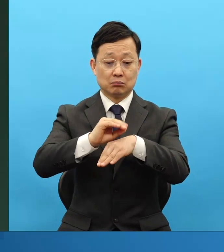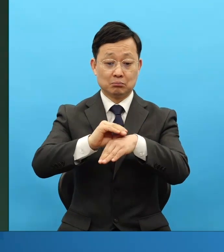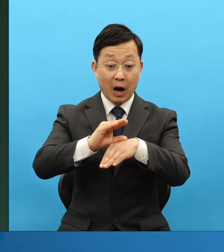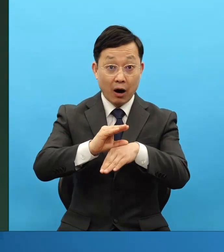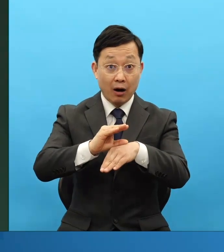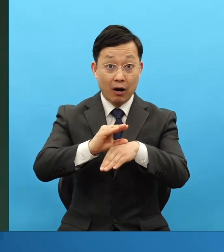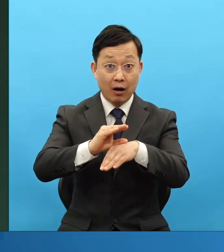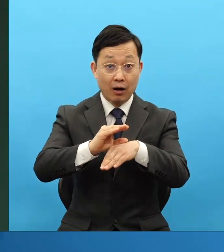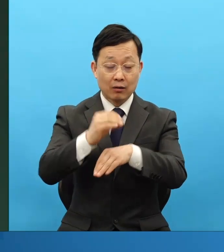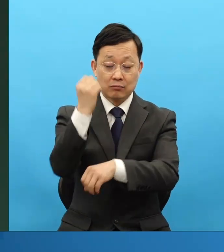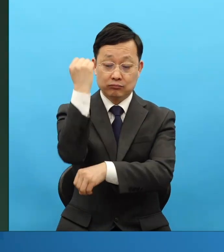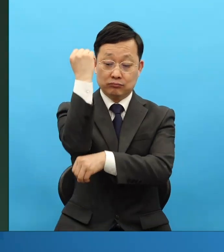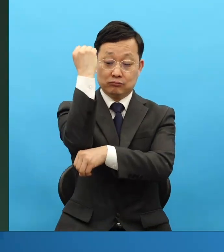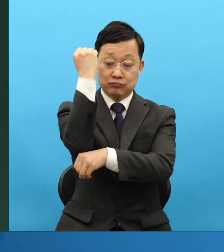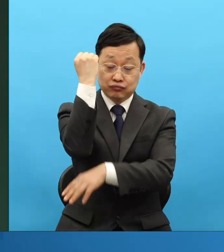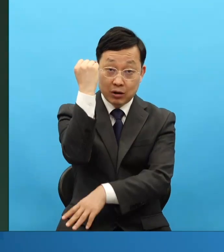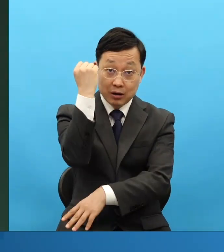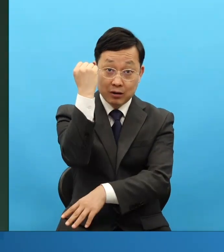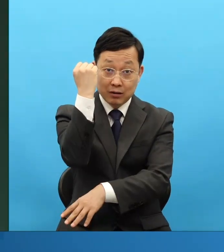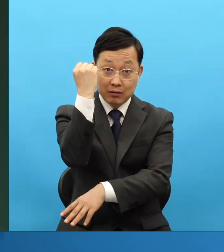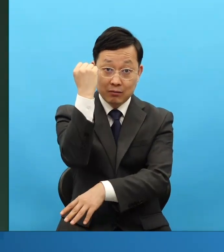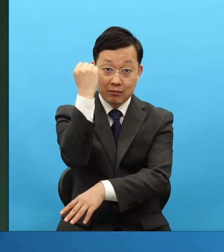각인됐다가 불이 내려야 체질대죠.